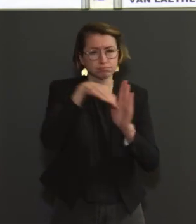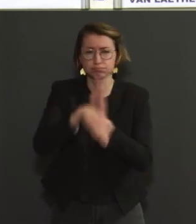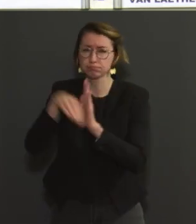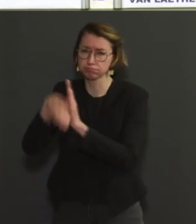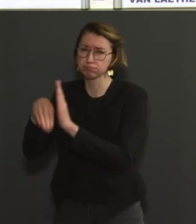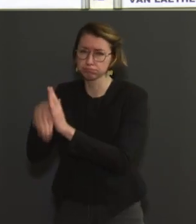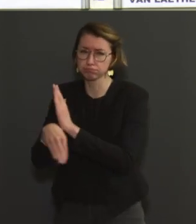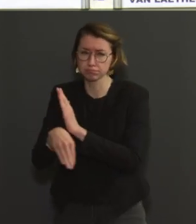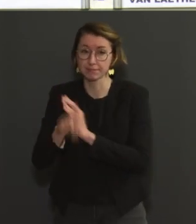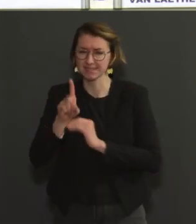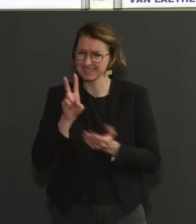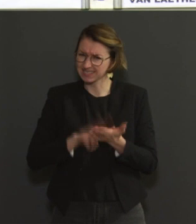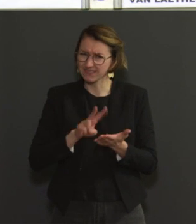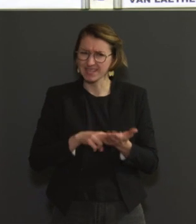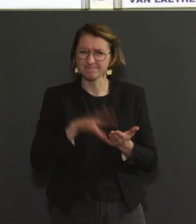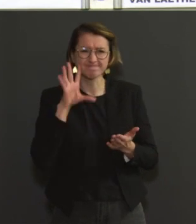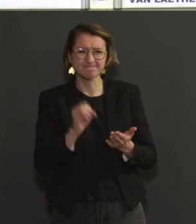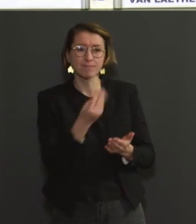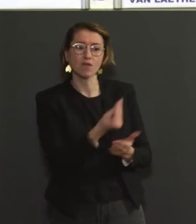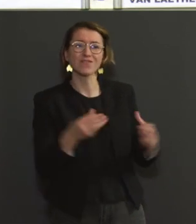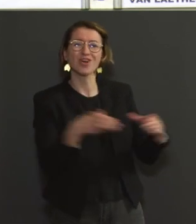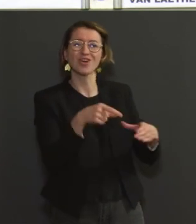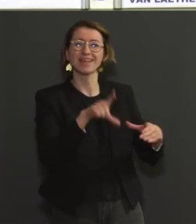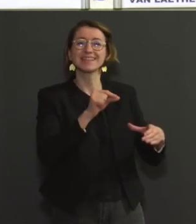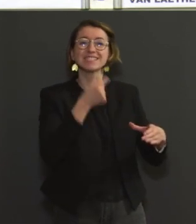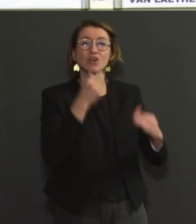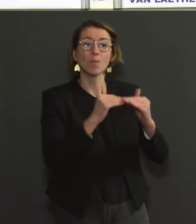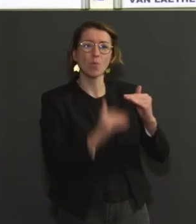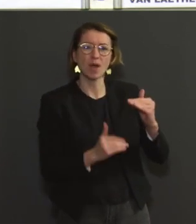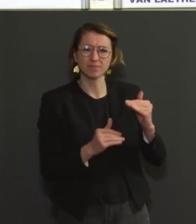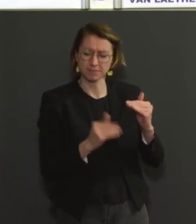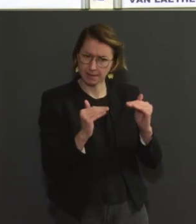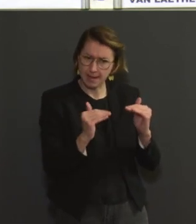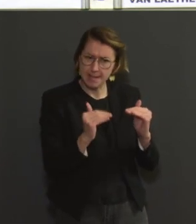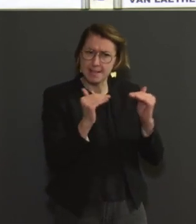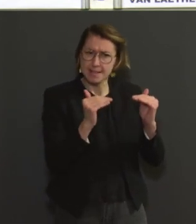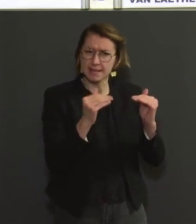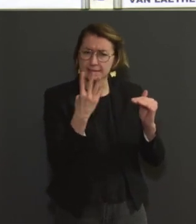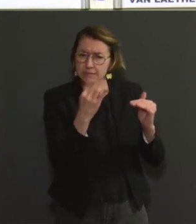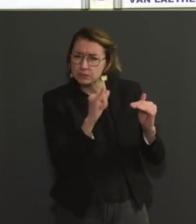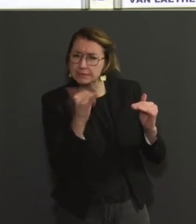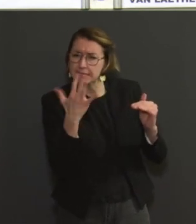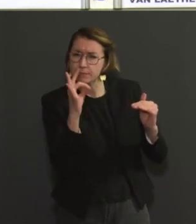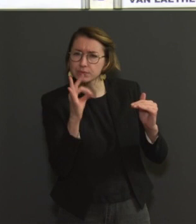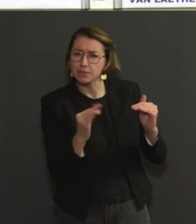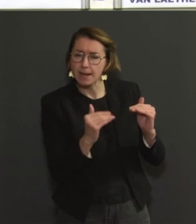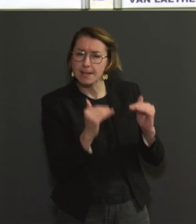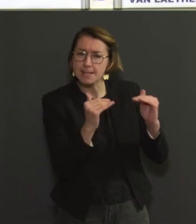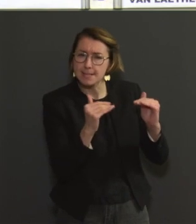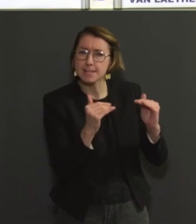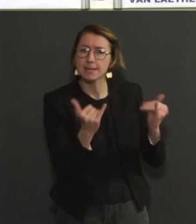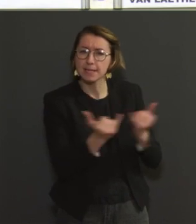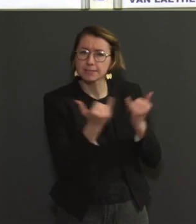augmentation de 4 à 5%. Ceci étant, il faut relativiser ces chiffres. Ces